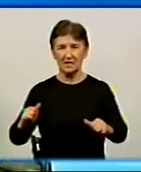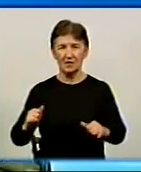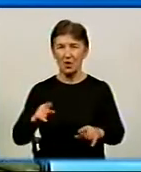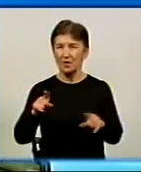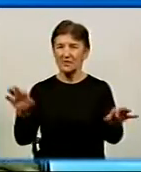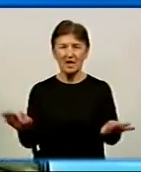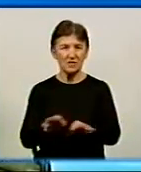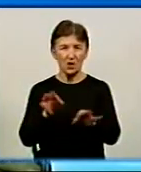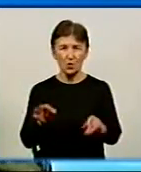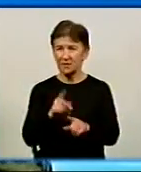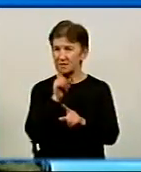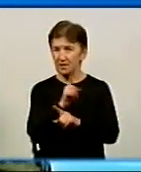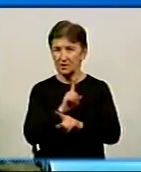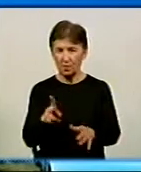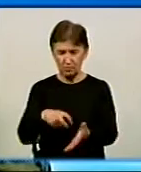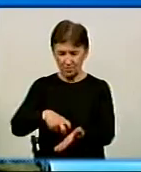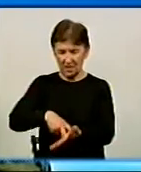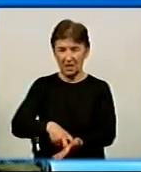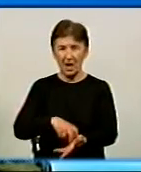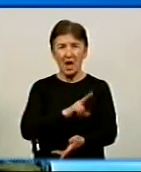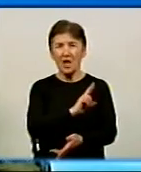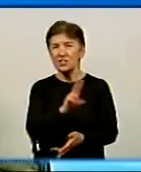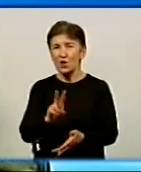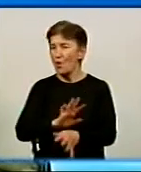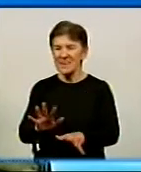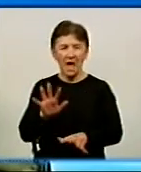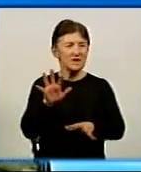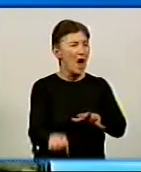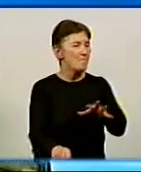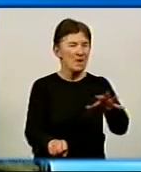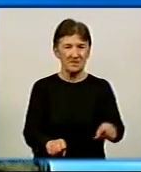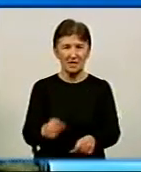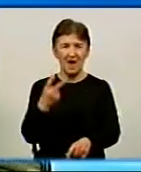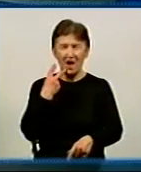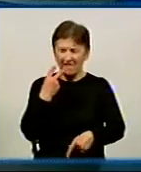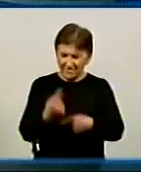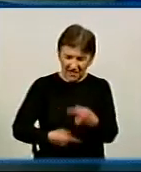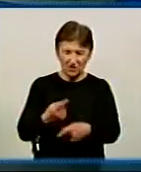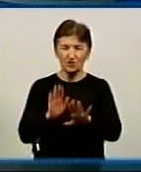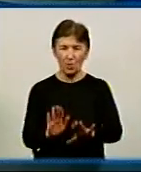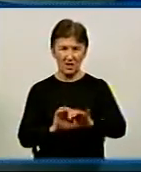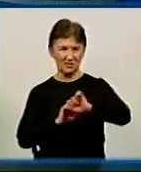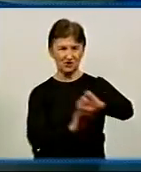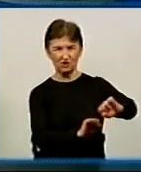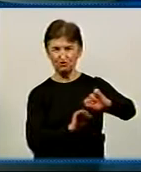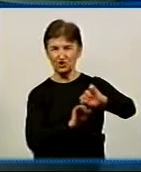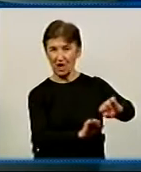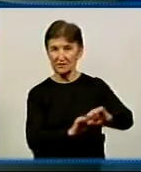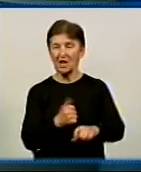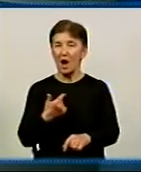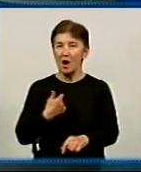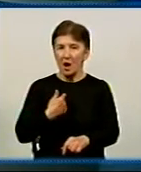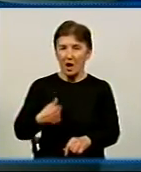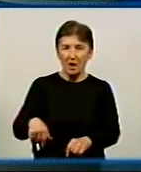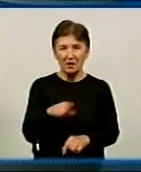стояла ніколи на колінах, вона ніколи ні на кого не нападала, Україна сама по собі захищається весь час. І просто вже настільки нас,